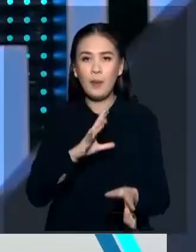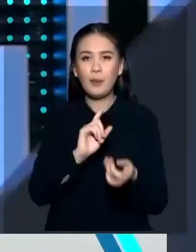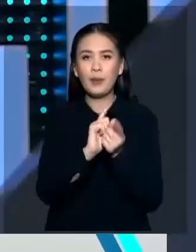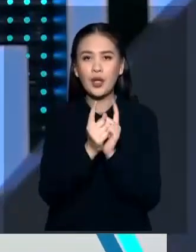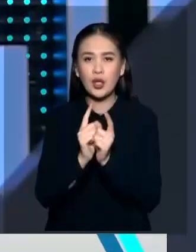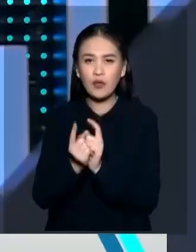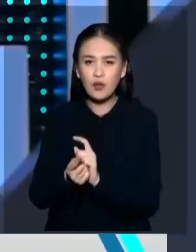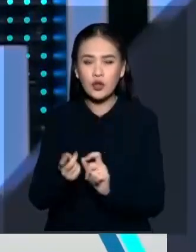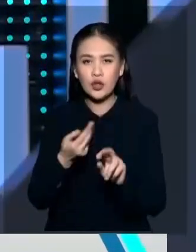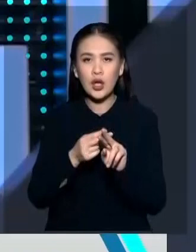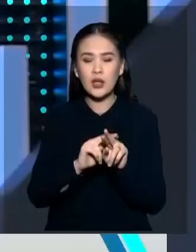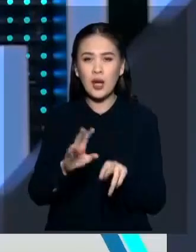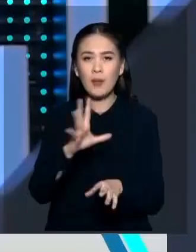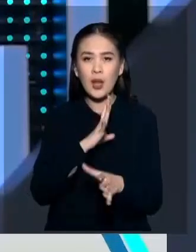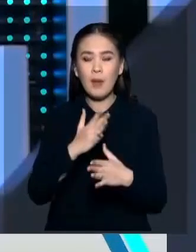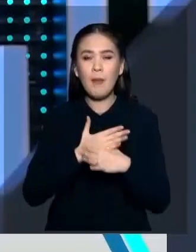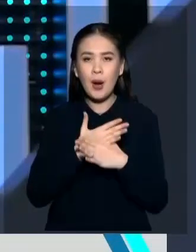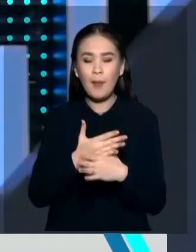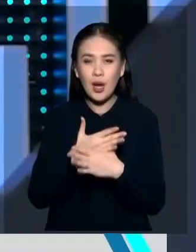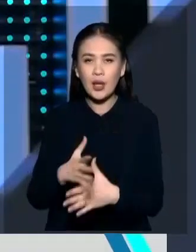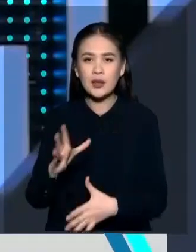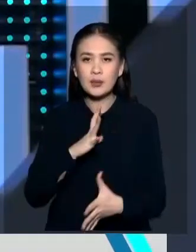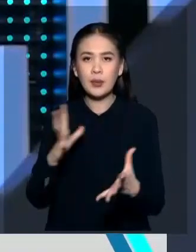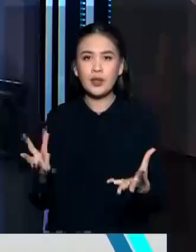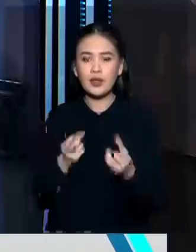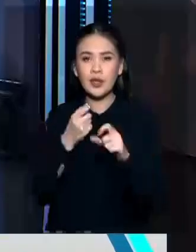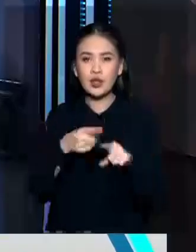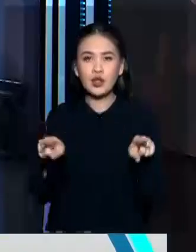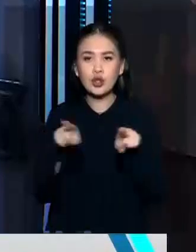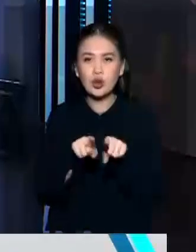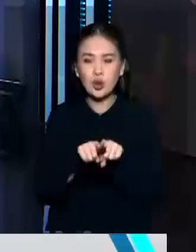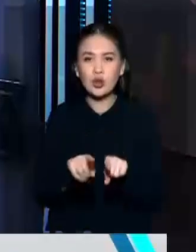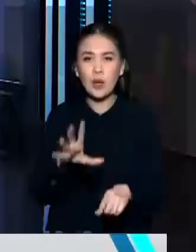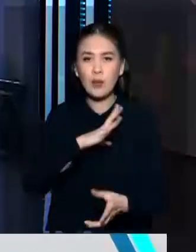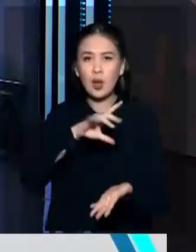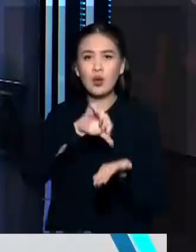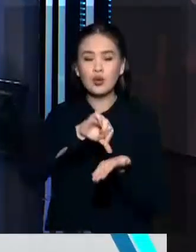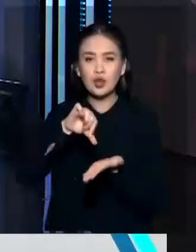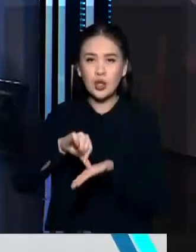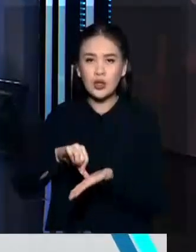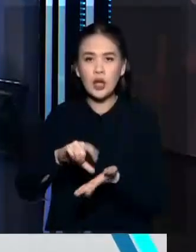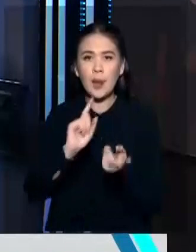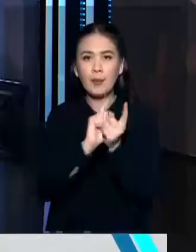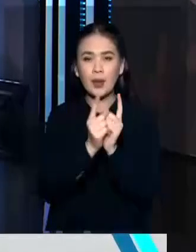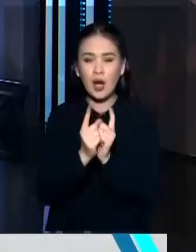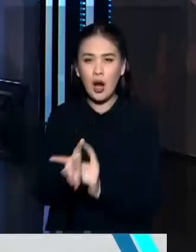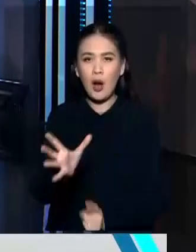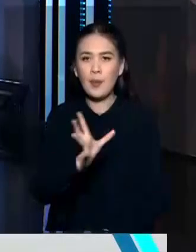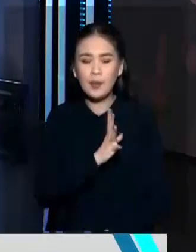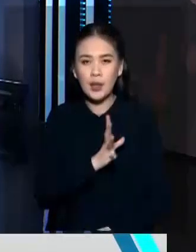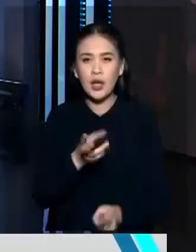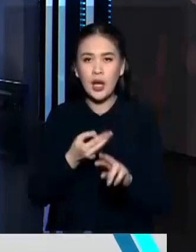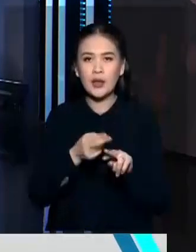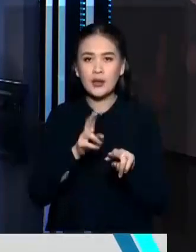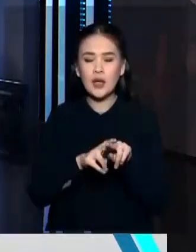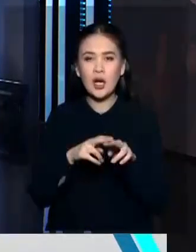которые также помогали спасателям. Ты тоже сама участвовала, да, и переводила какие-то